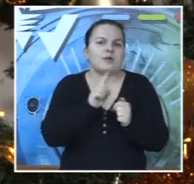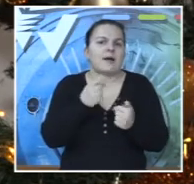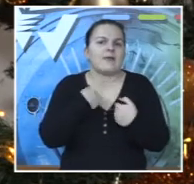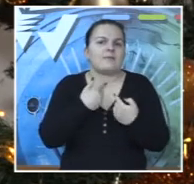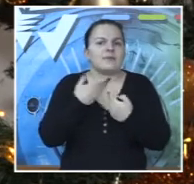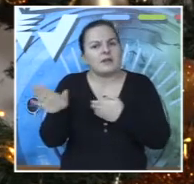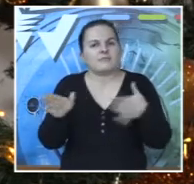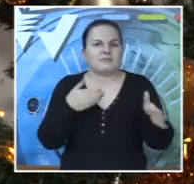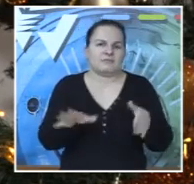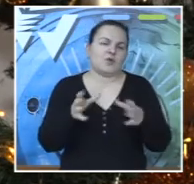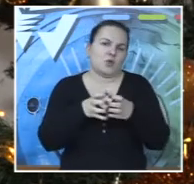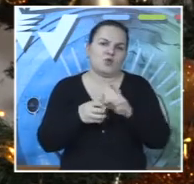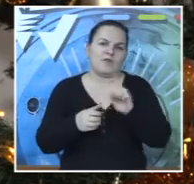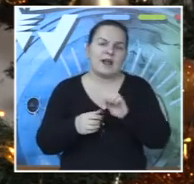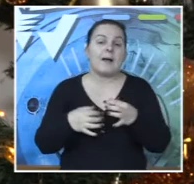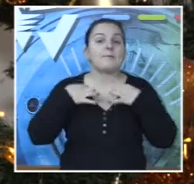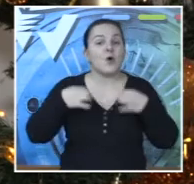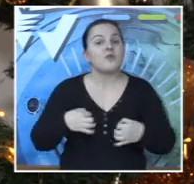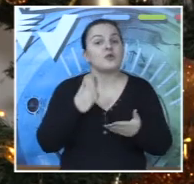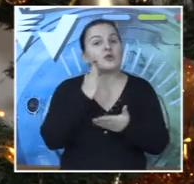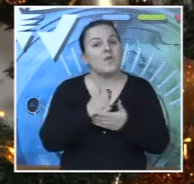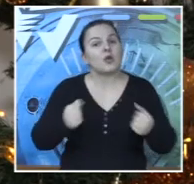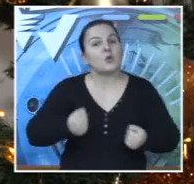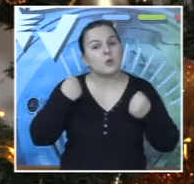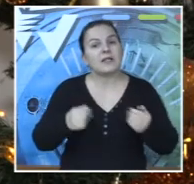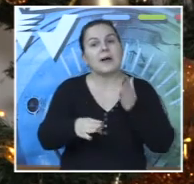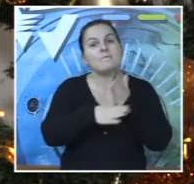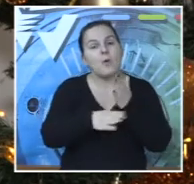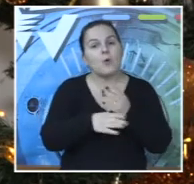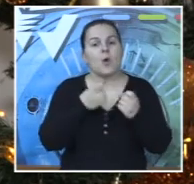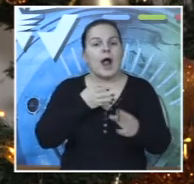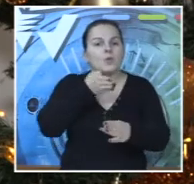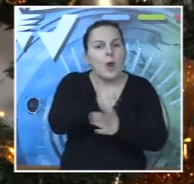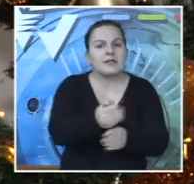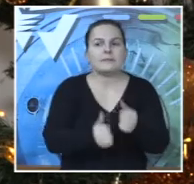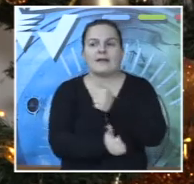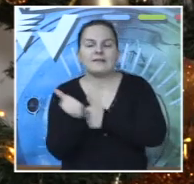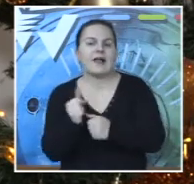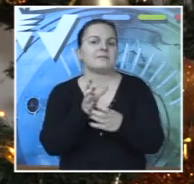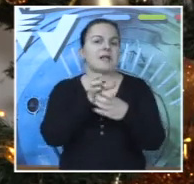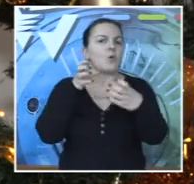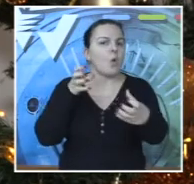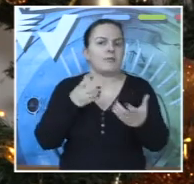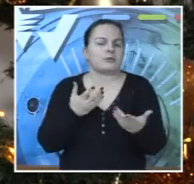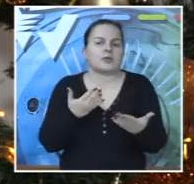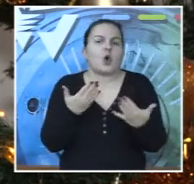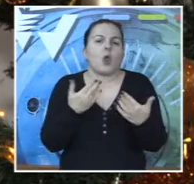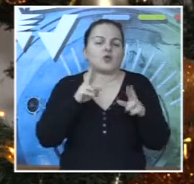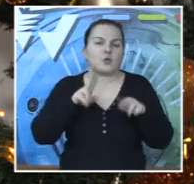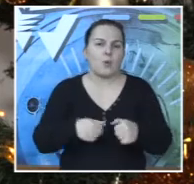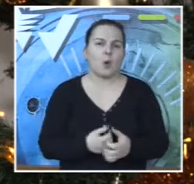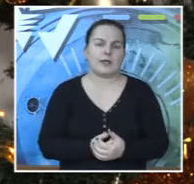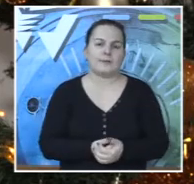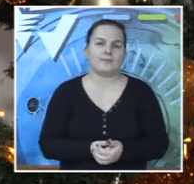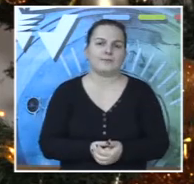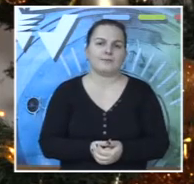mene izostavljaju iz društva. Profesori su se trudili da pomognu i pri ulazku i izlazku iz autobusa koliko